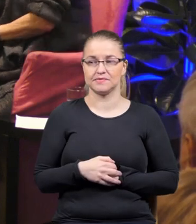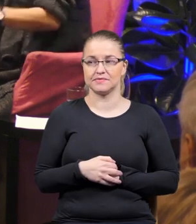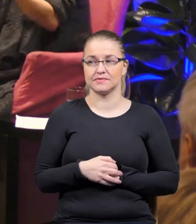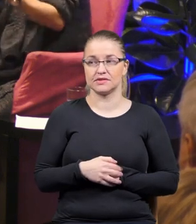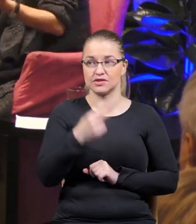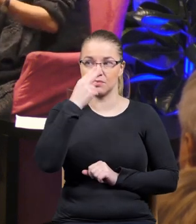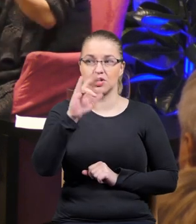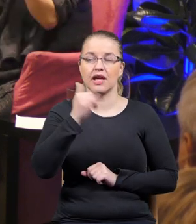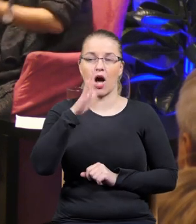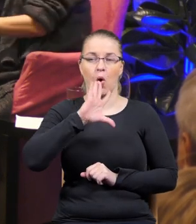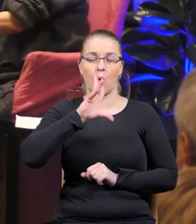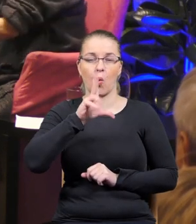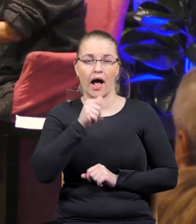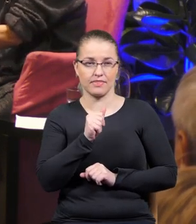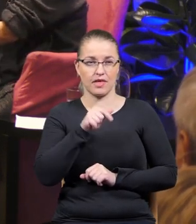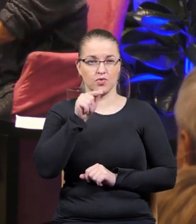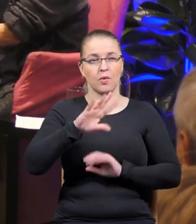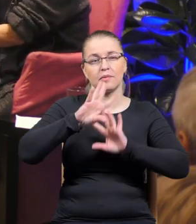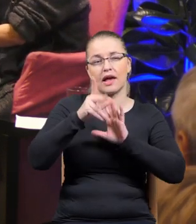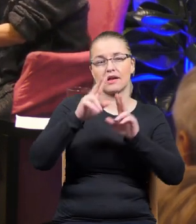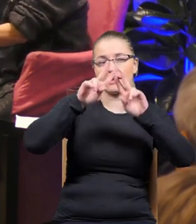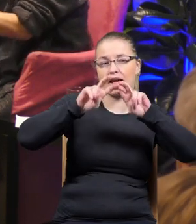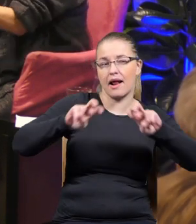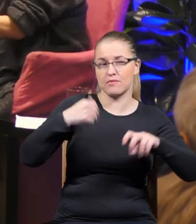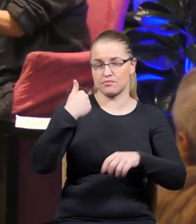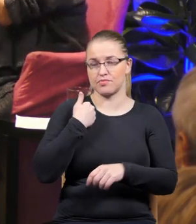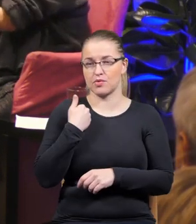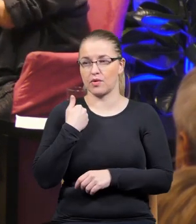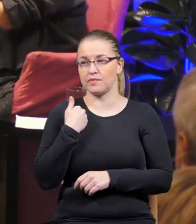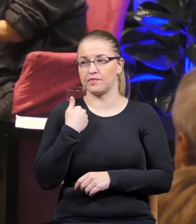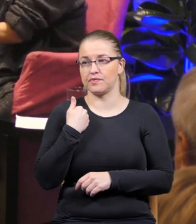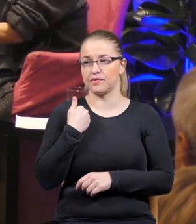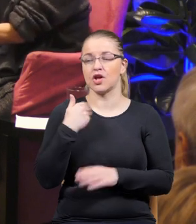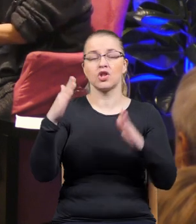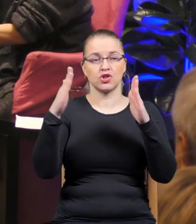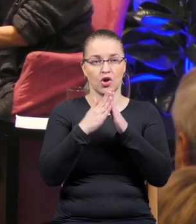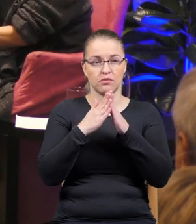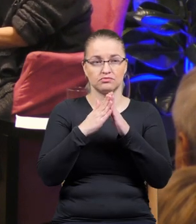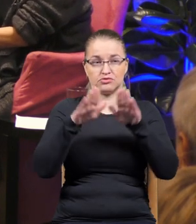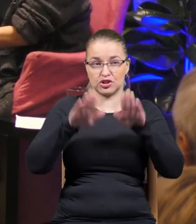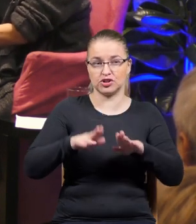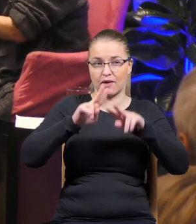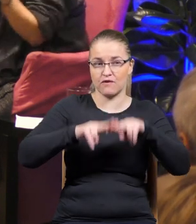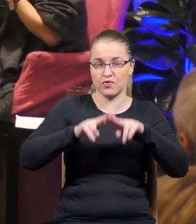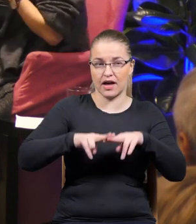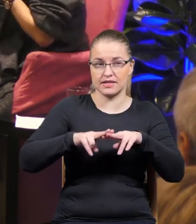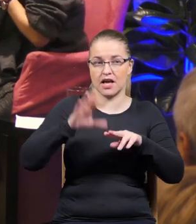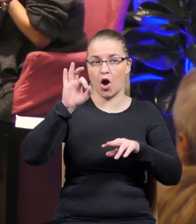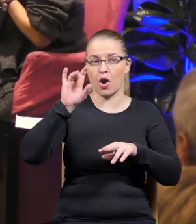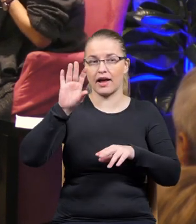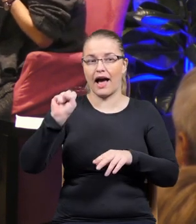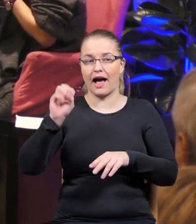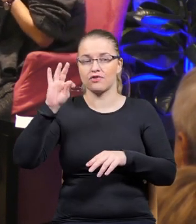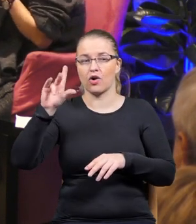Zobaczyłbyś, jak tutaj ładnie, jak jest wszystko pięknie wyremontowane. To jest dom siedziby Fundacji Olgi Tokarczuk. Ja tutaj nie